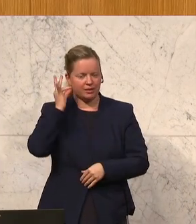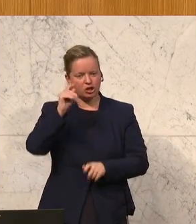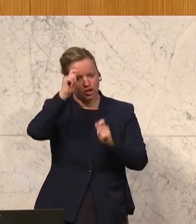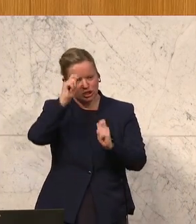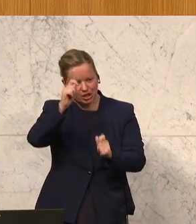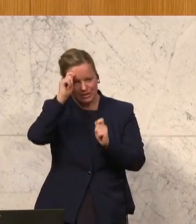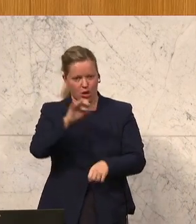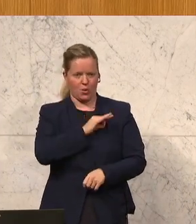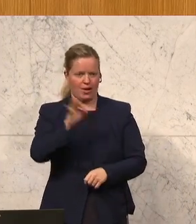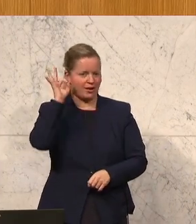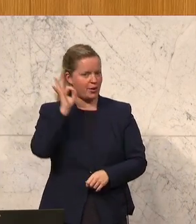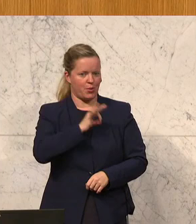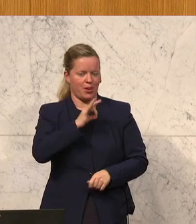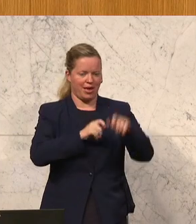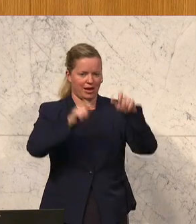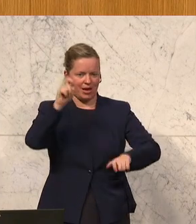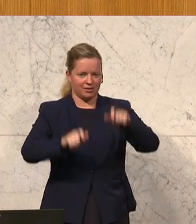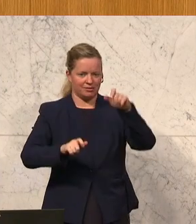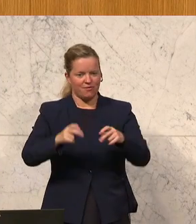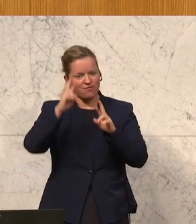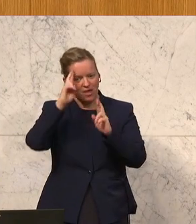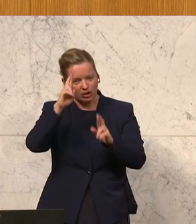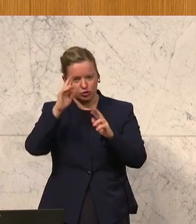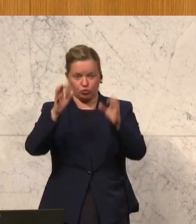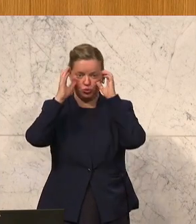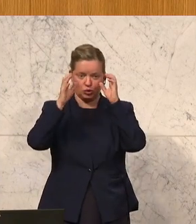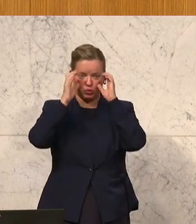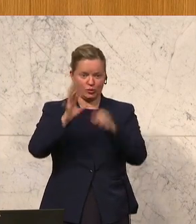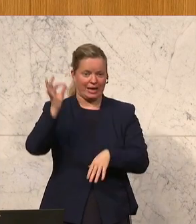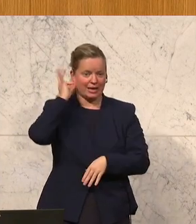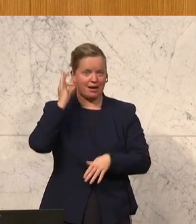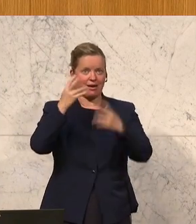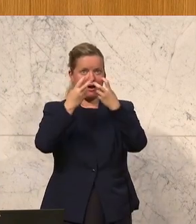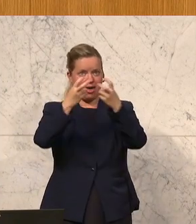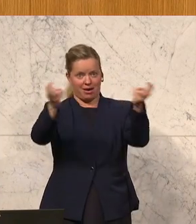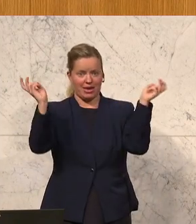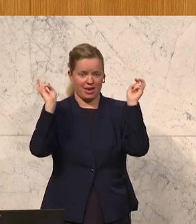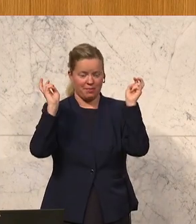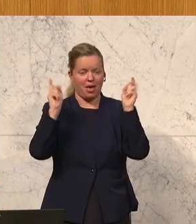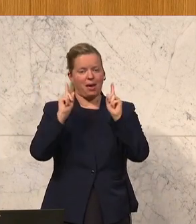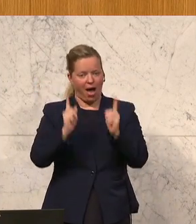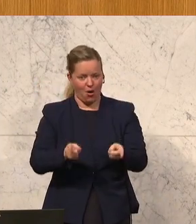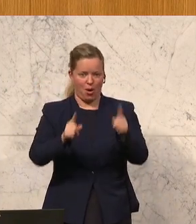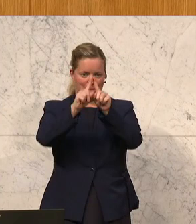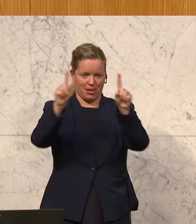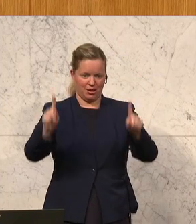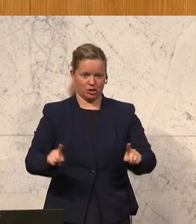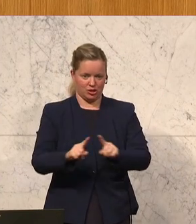Kolleginnen und Kollegen, werte Zuseherinnen und Zuseher auf der Galerie, aber auch an den